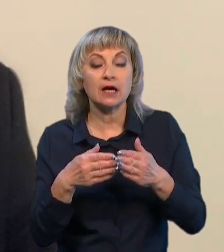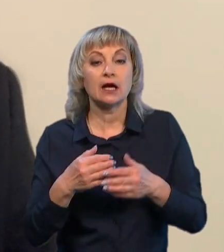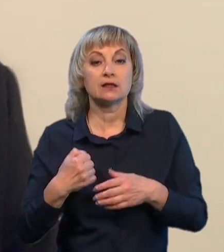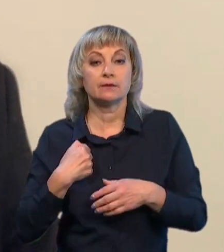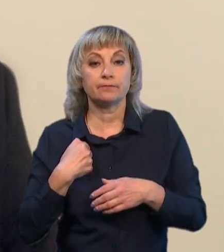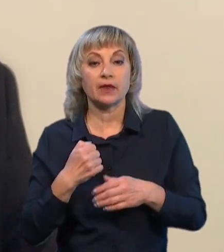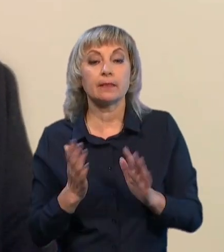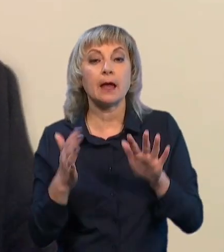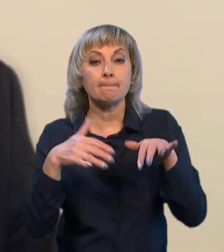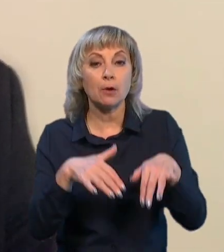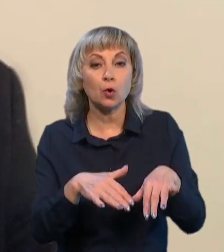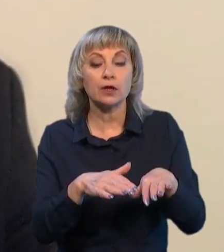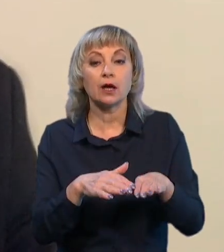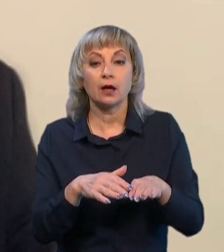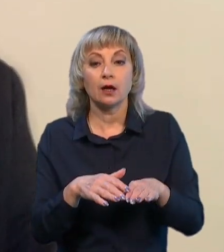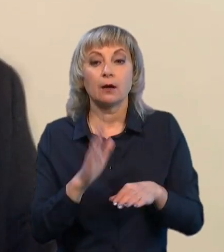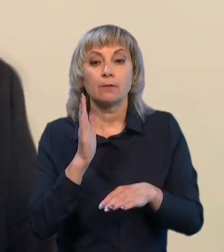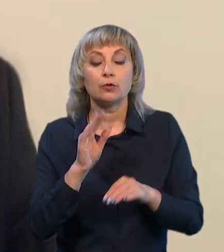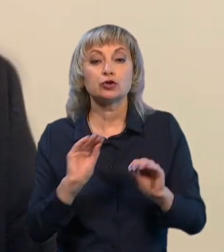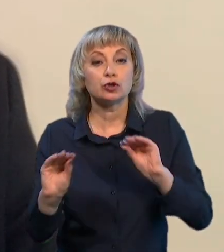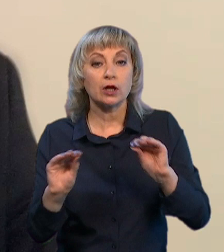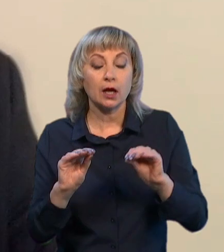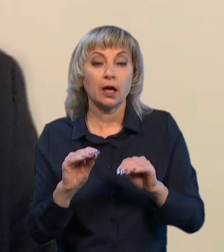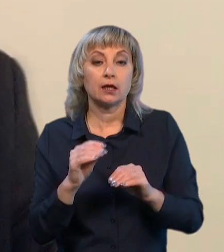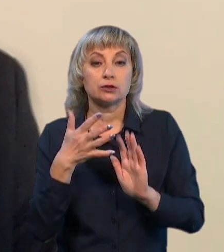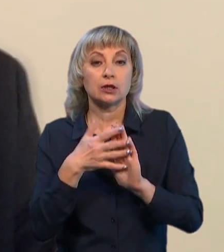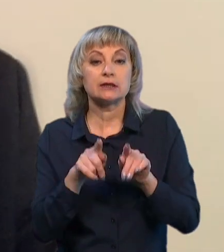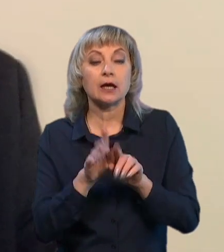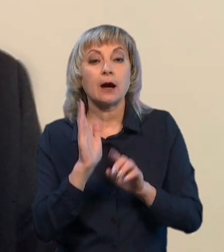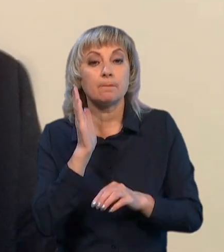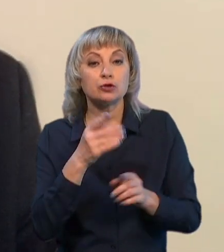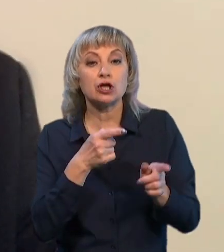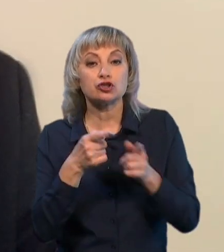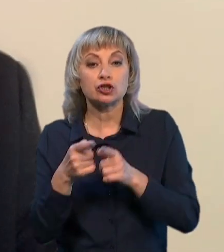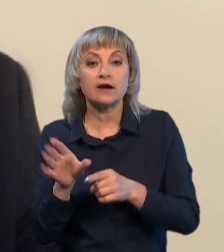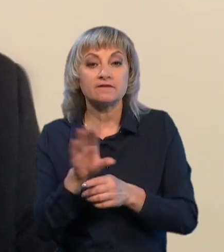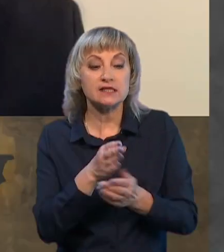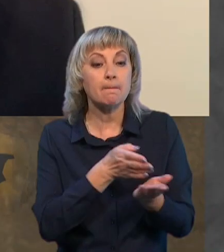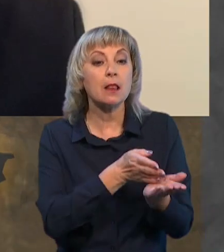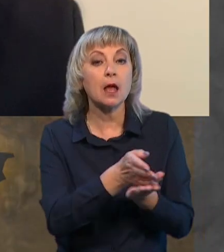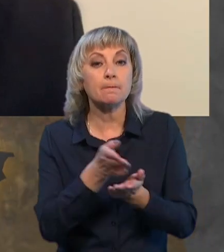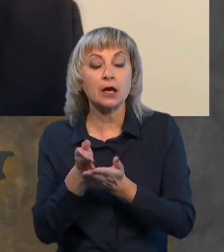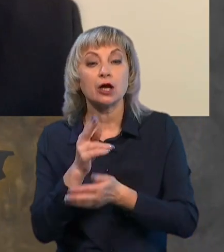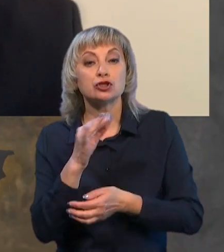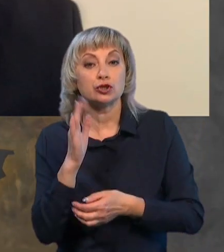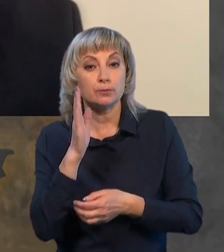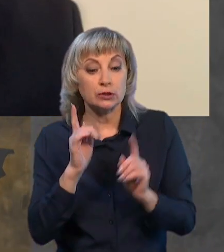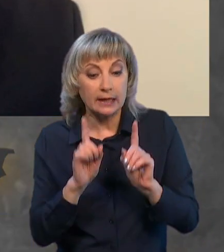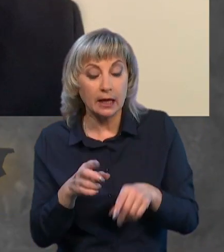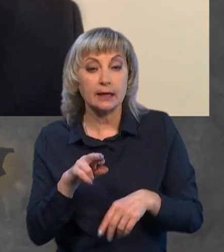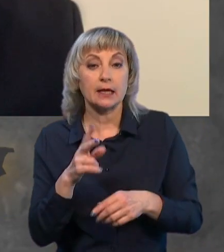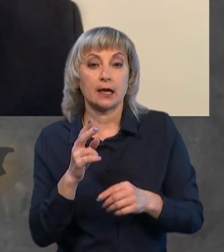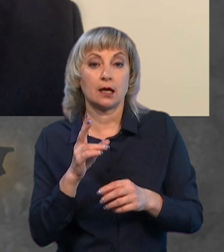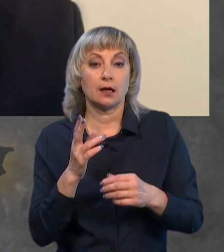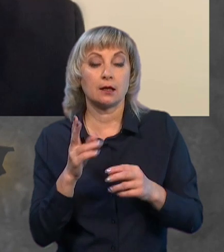на морі. Тоді шахтного типу будуть розгортати. І, зрозуміло, така буде шантаж і типу всім напрям. Але чи буде реально? Я враховую, що реально